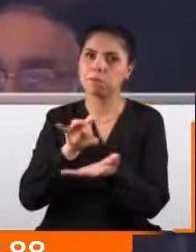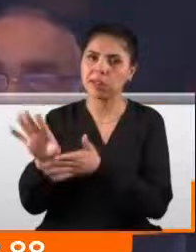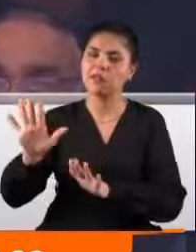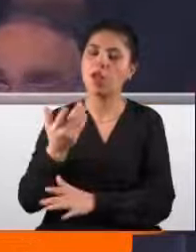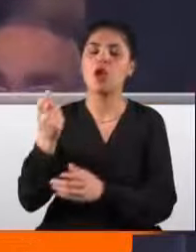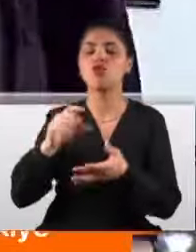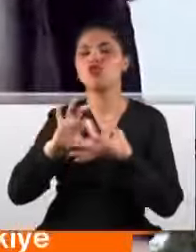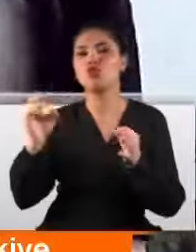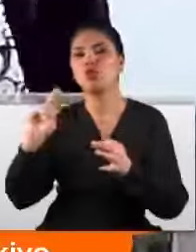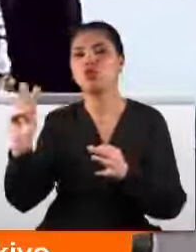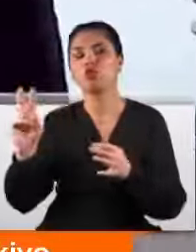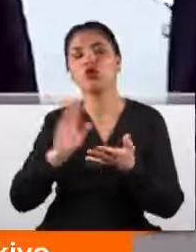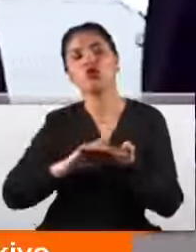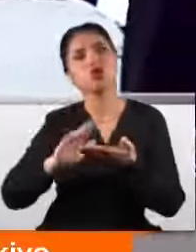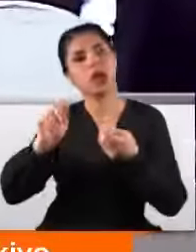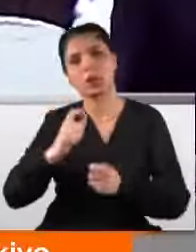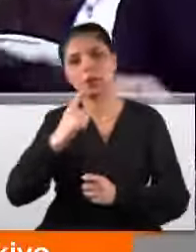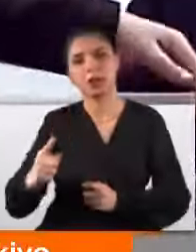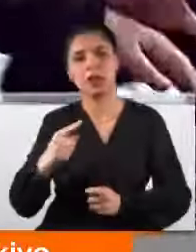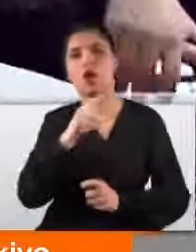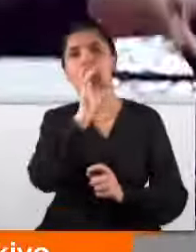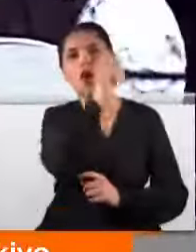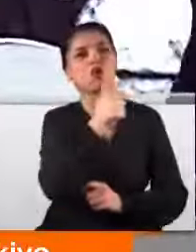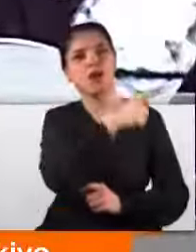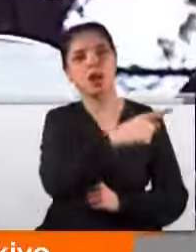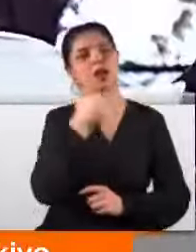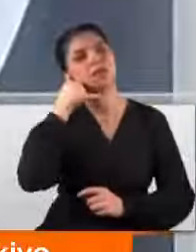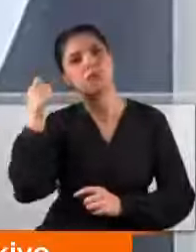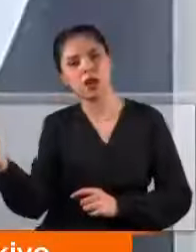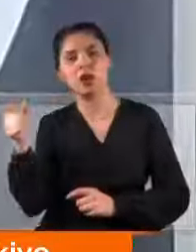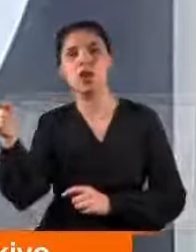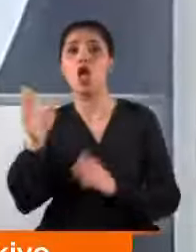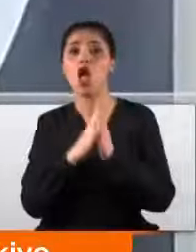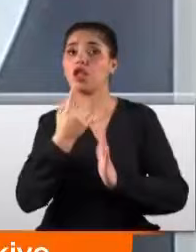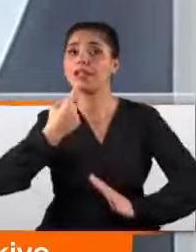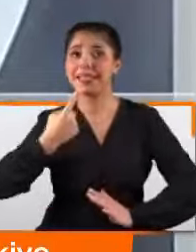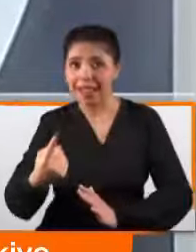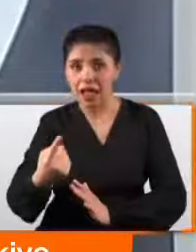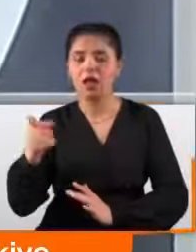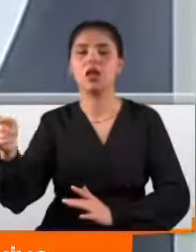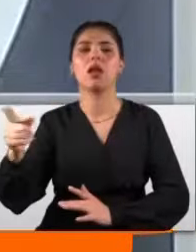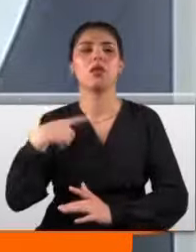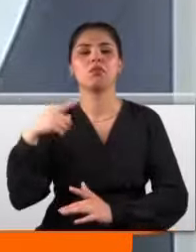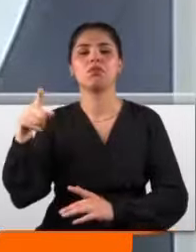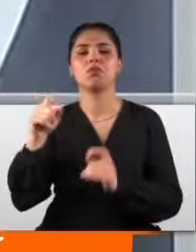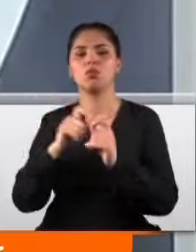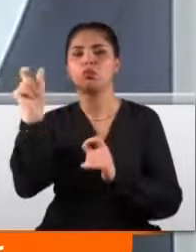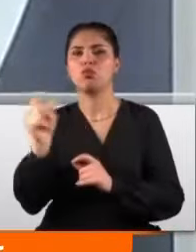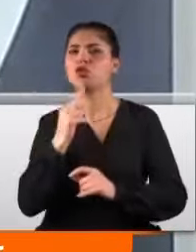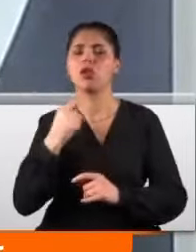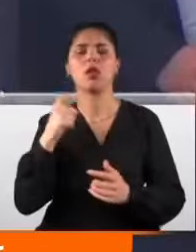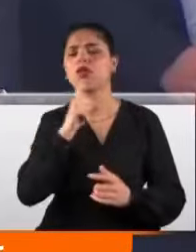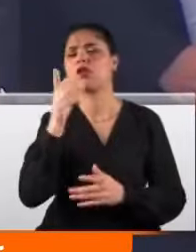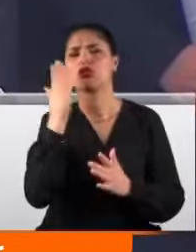düzelsin dedi. Özel de aynı gece Burcu Köksal'ı arayarak özür dilemesini istedi. Ancak ben hata yapmadım diyen Köksal